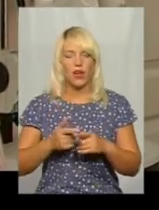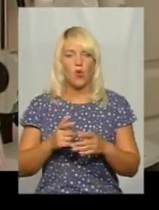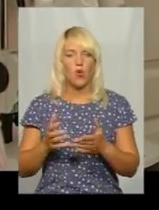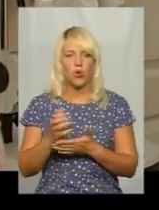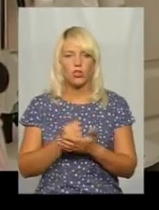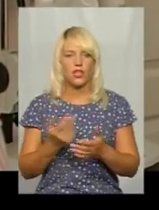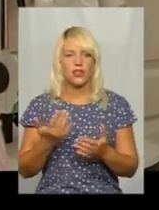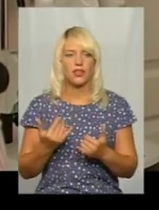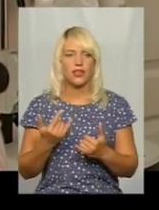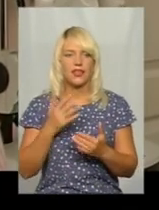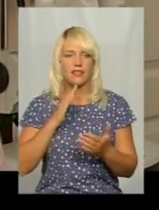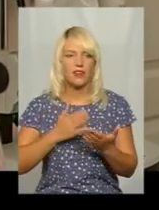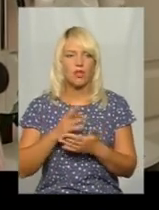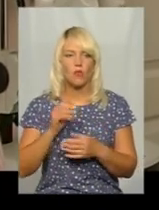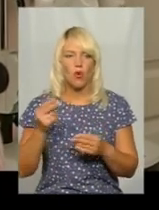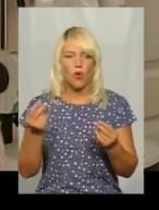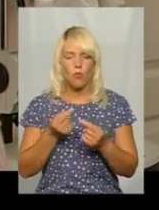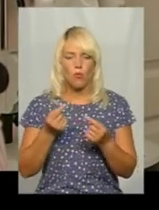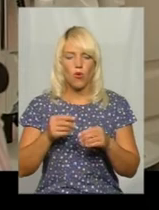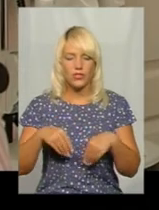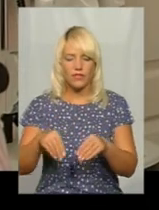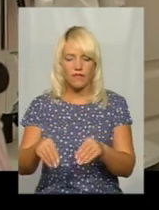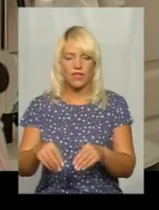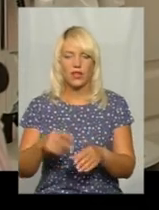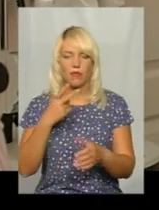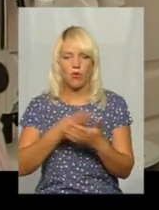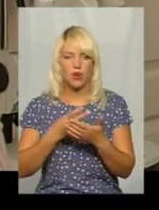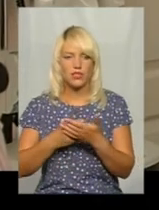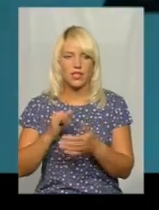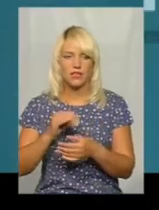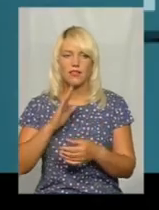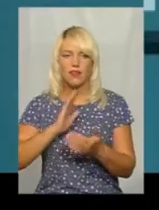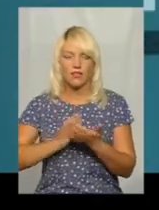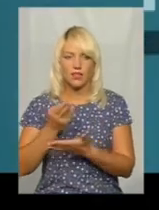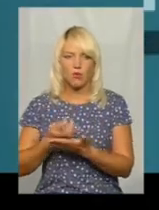показниках, так і по якісних показниках.